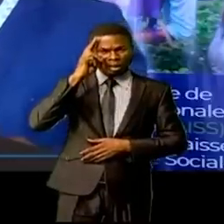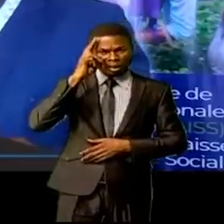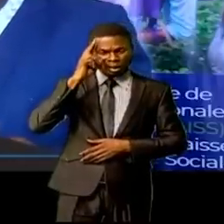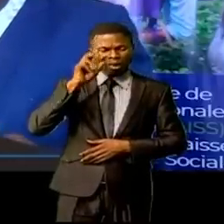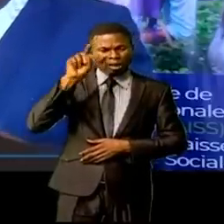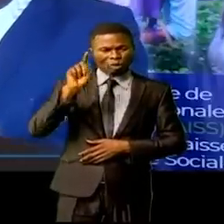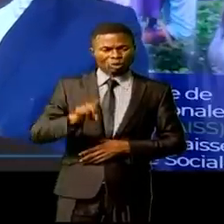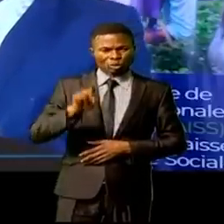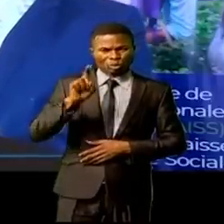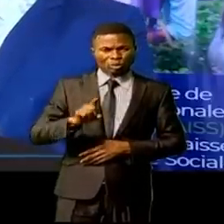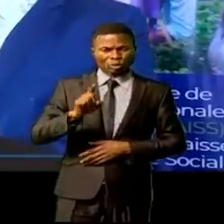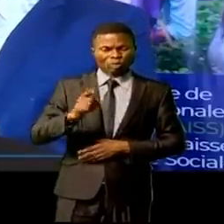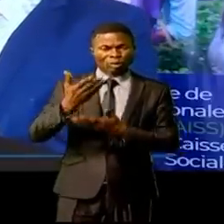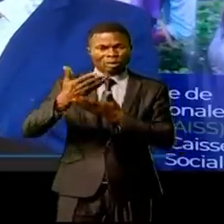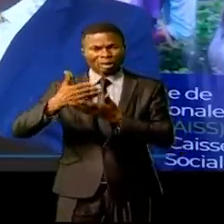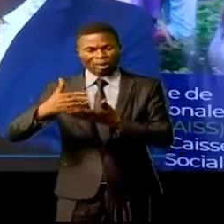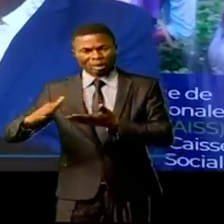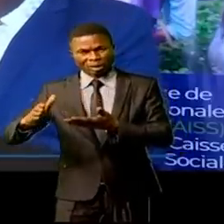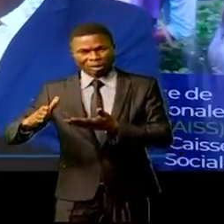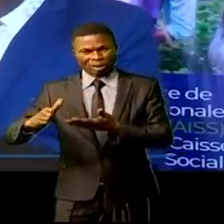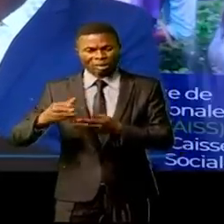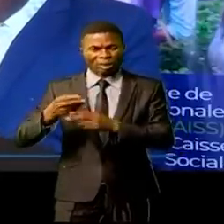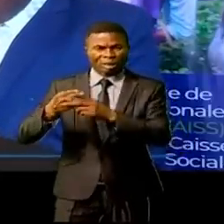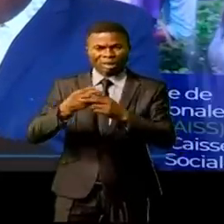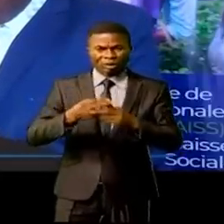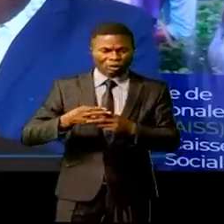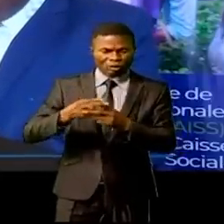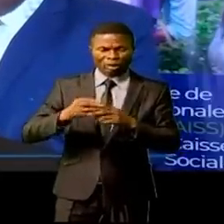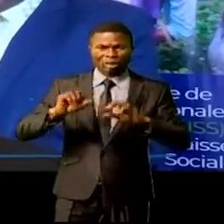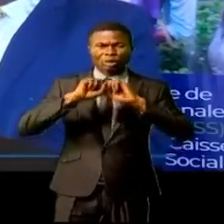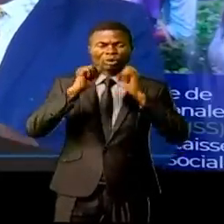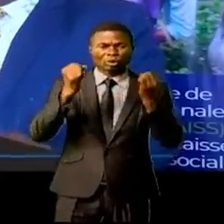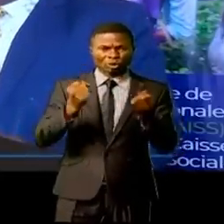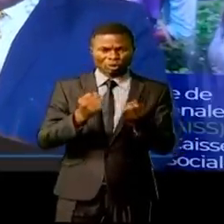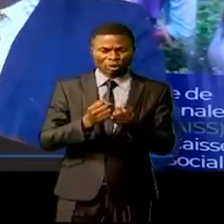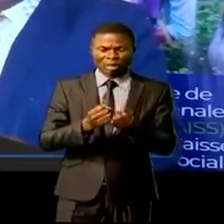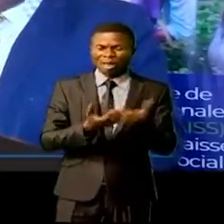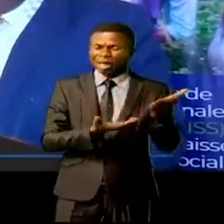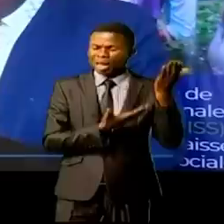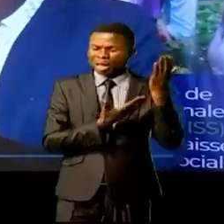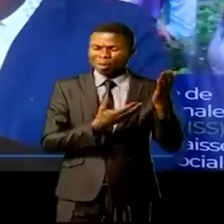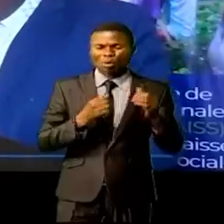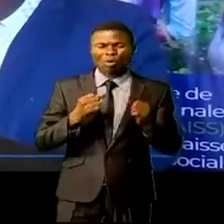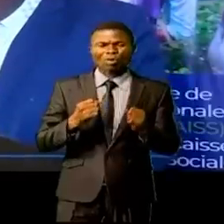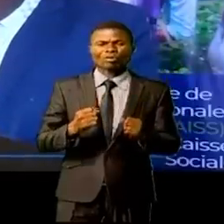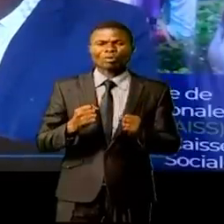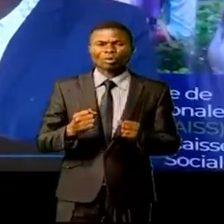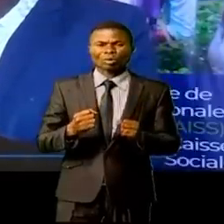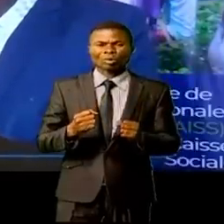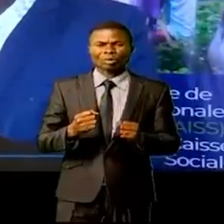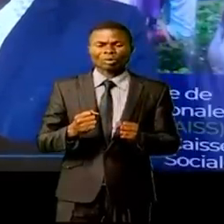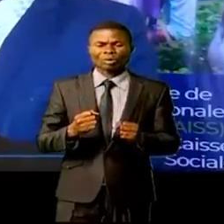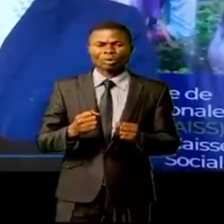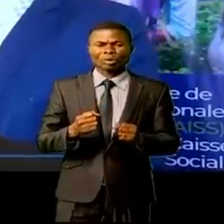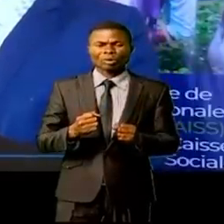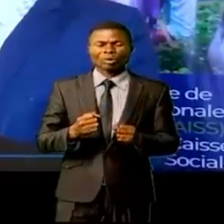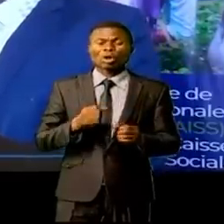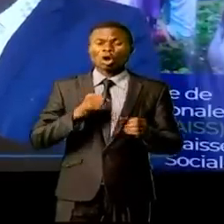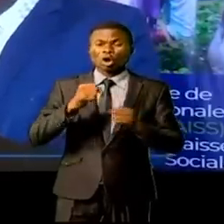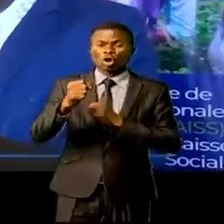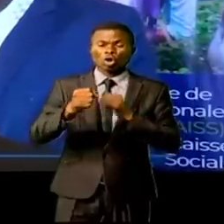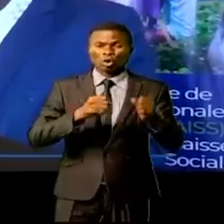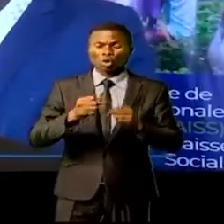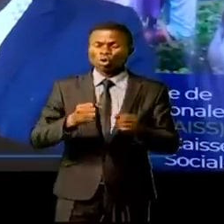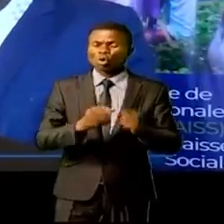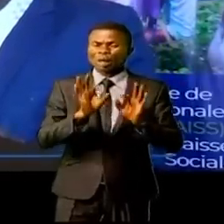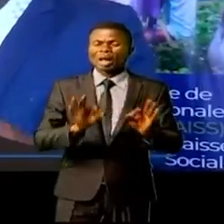que l'extension de la sécurité sociale est une nécessité impérieure, un combat vital dans